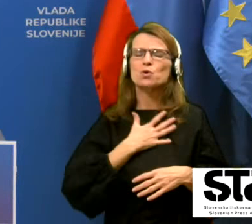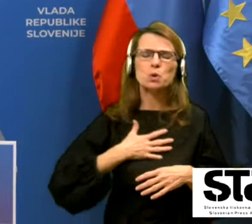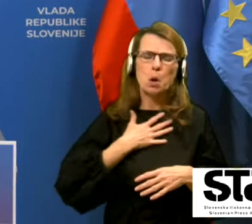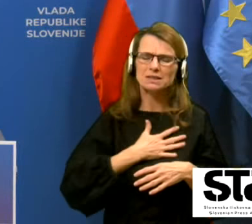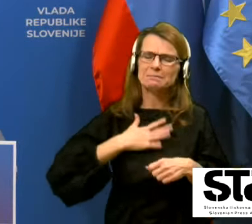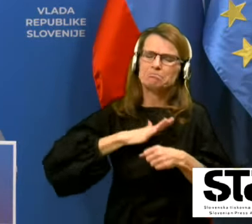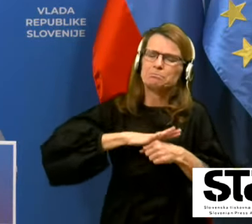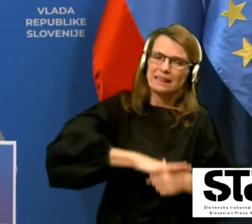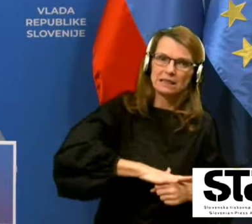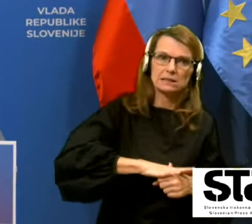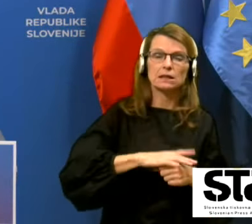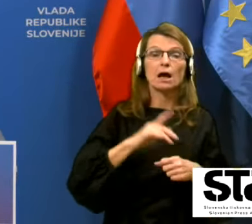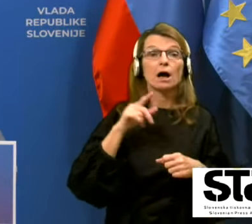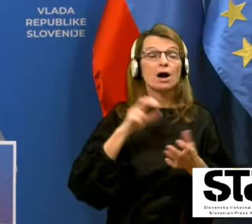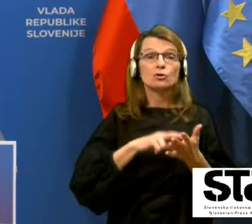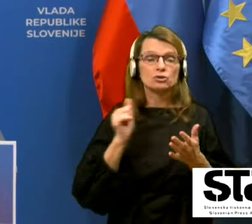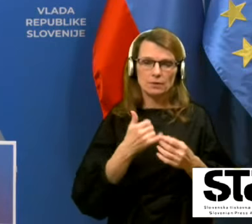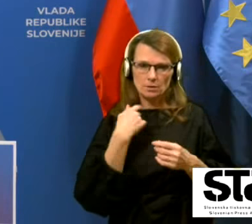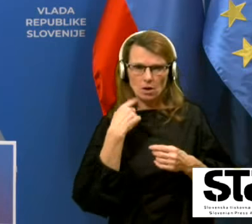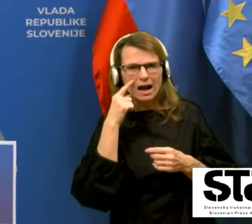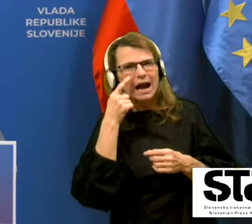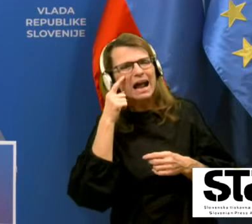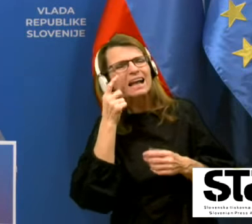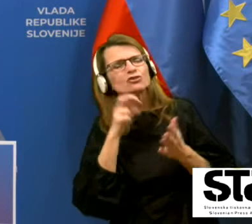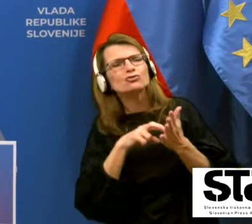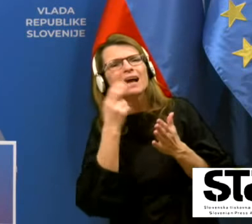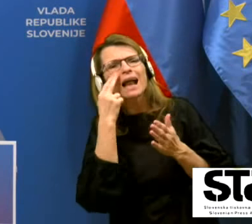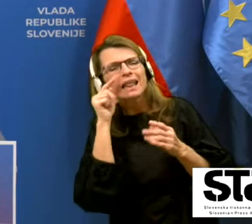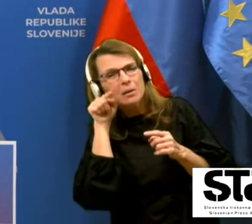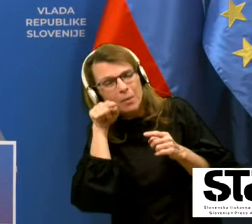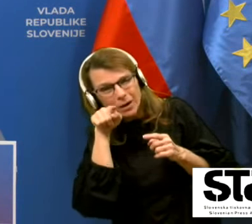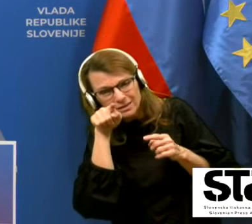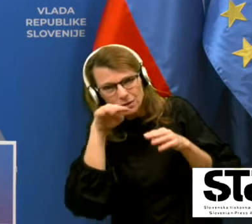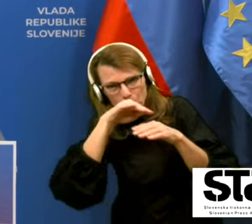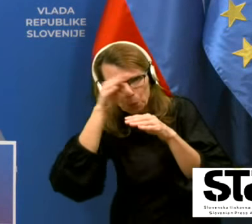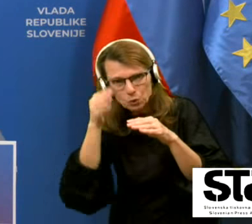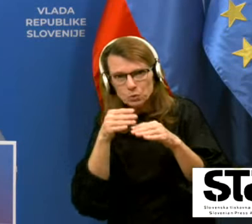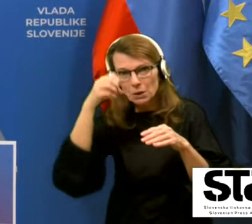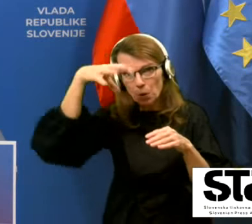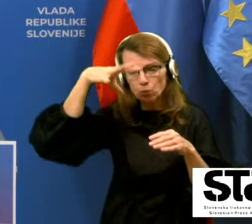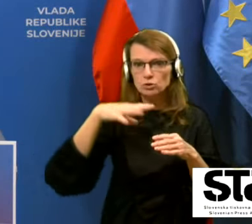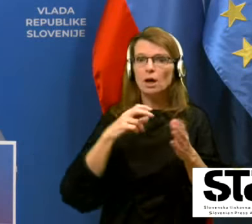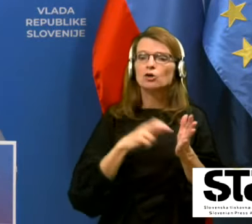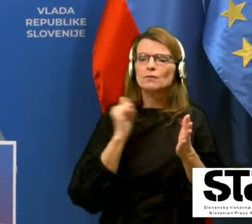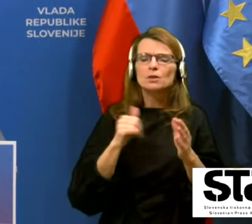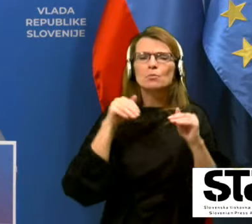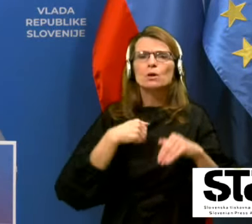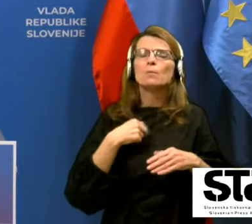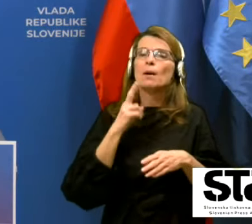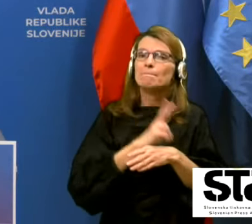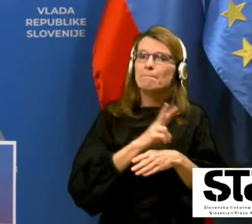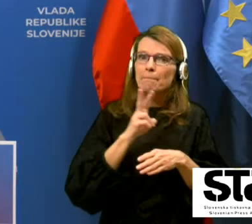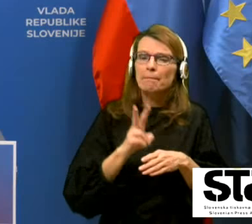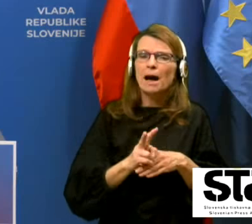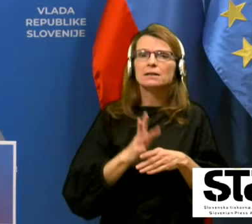tunela, ampak še vedno moramo narediti vse, da pomagamo, da ta naš sistem pač zdrži ta pritisk.